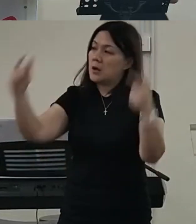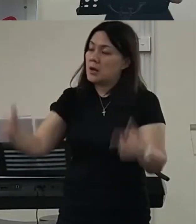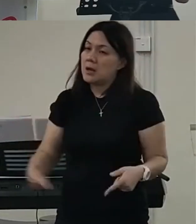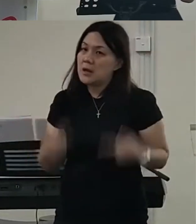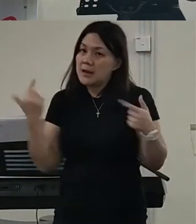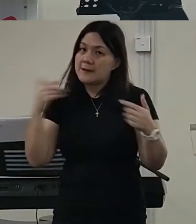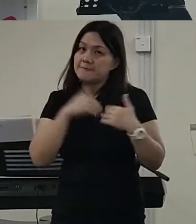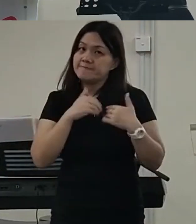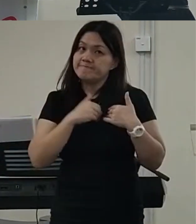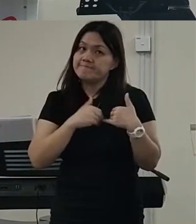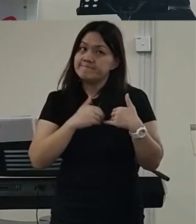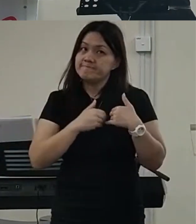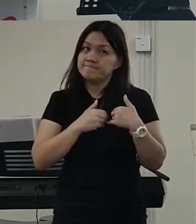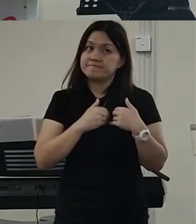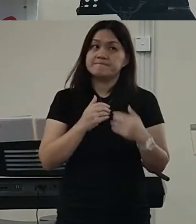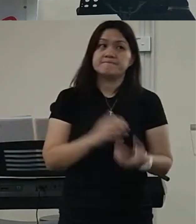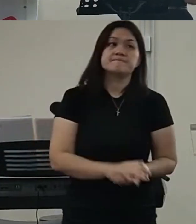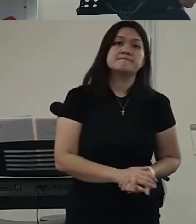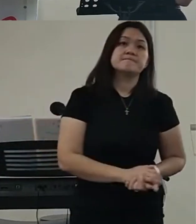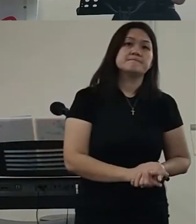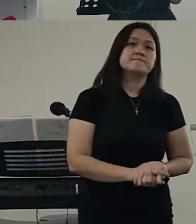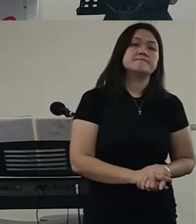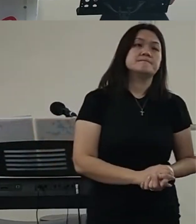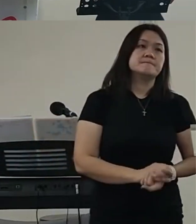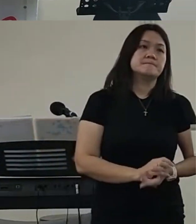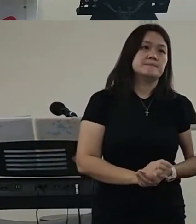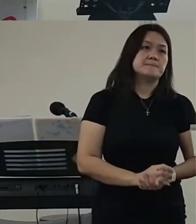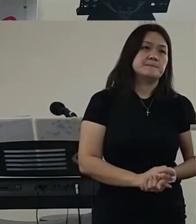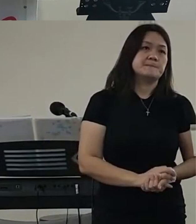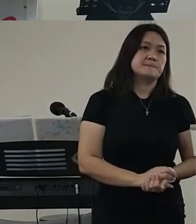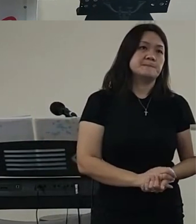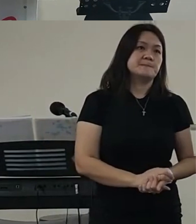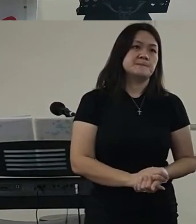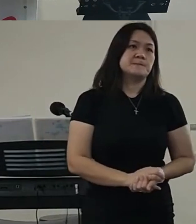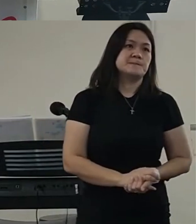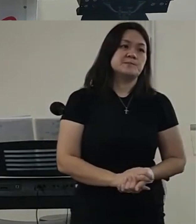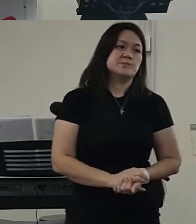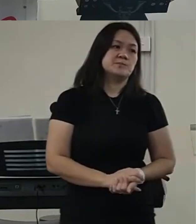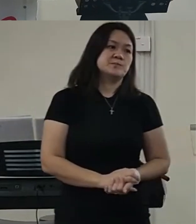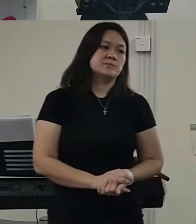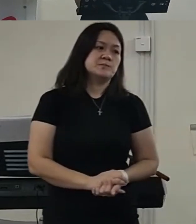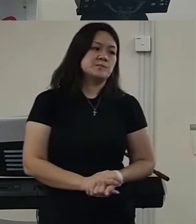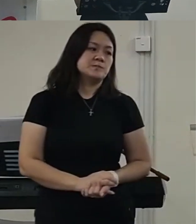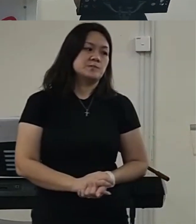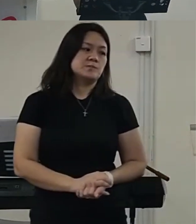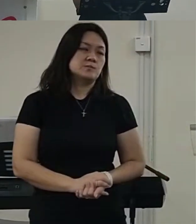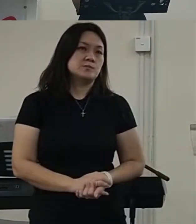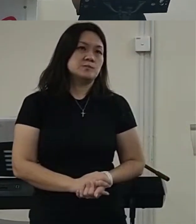所以我们不要呢好像按着我们是好像活着的但是在里面是死的